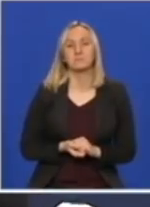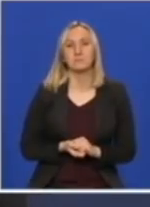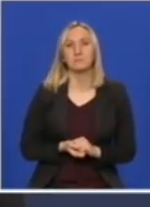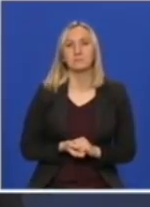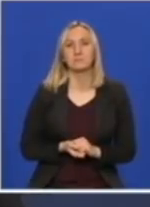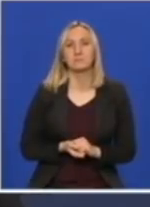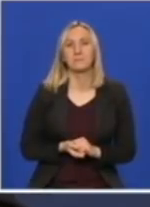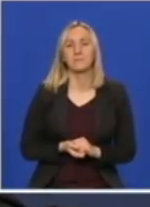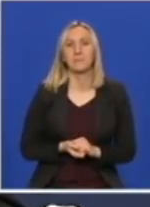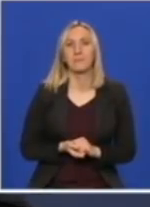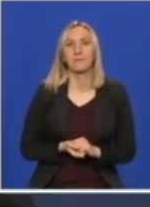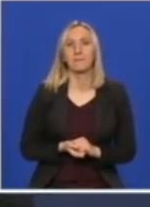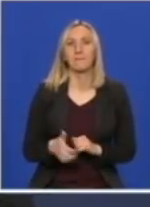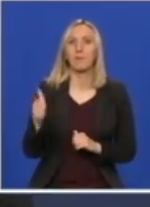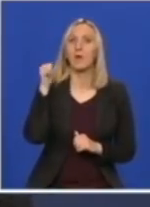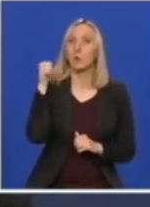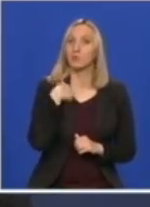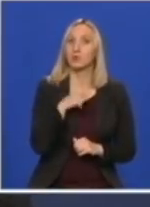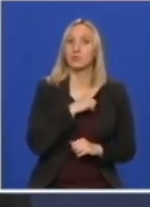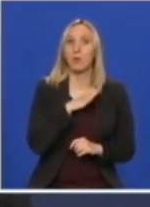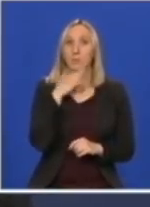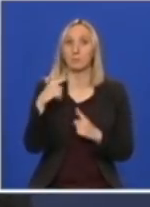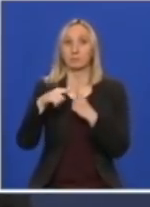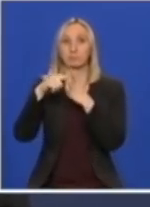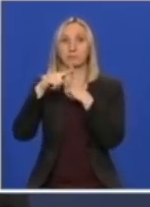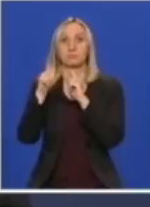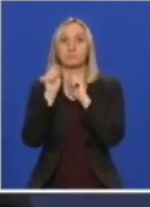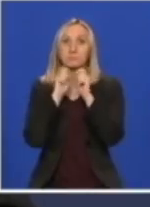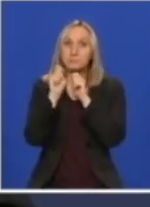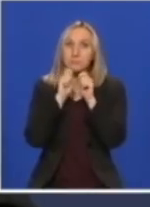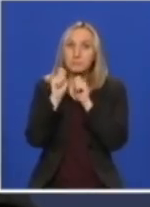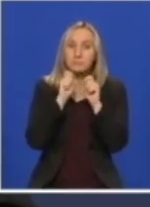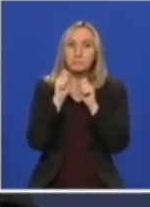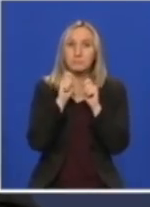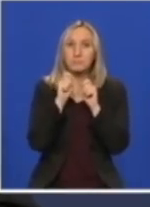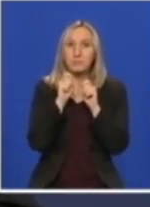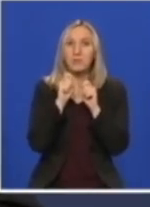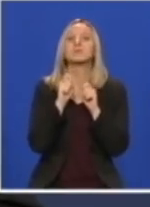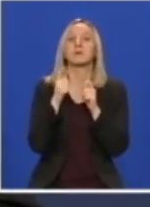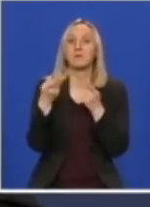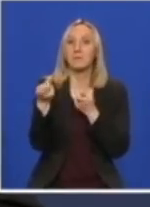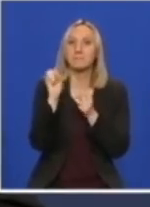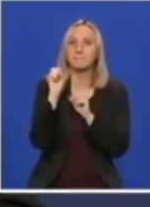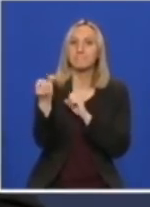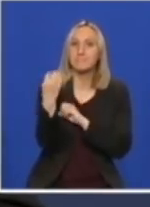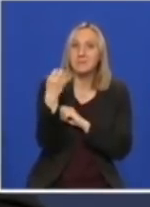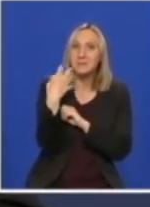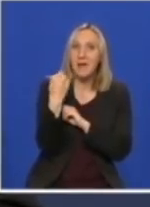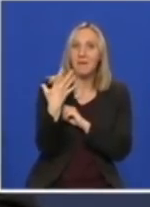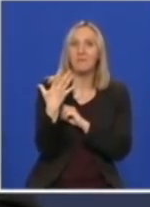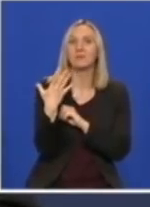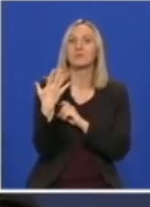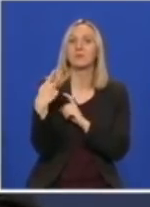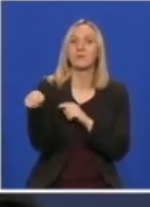Juče smo imali jedan vrlo konstruktivan razgovor i praktično savjetovanje sa